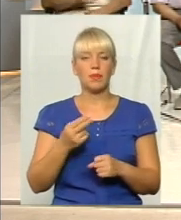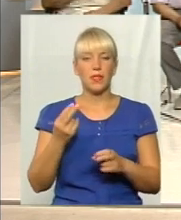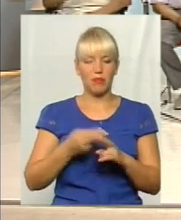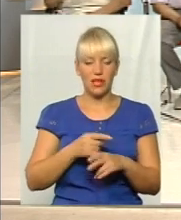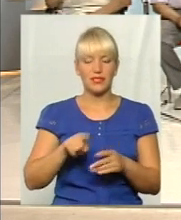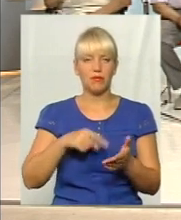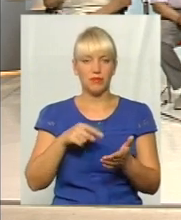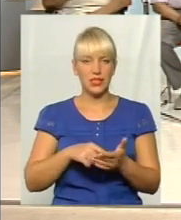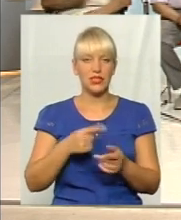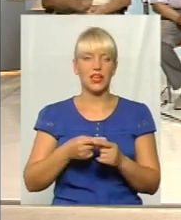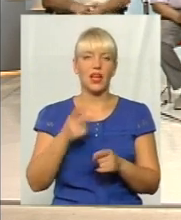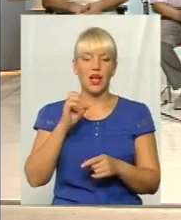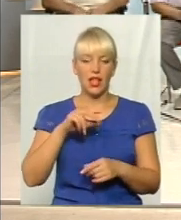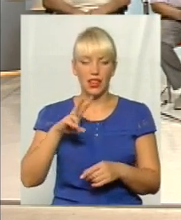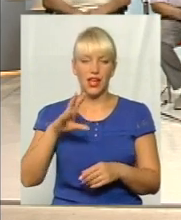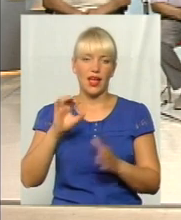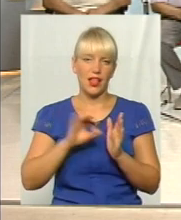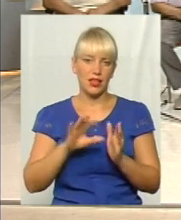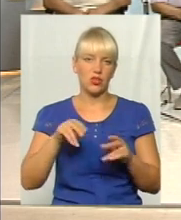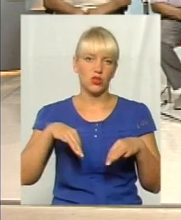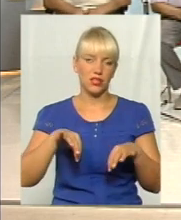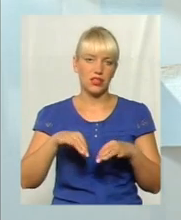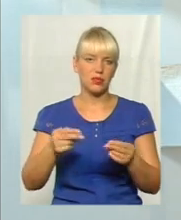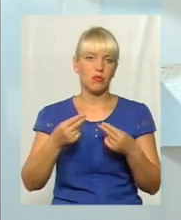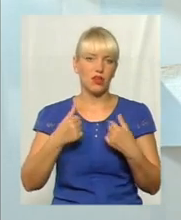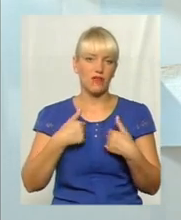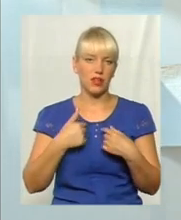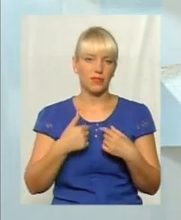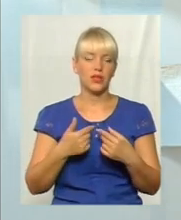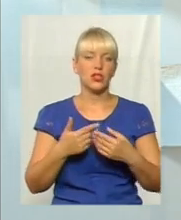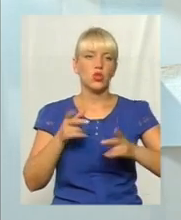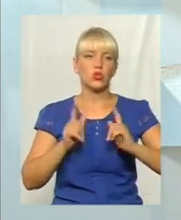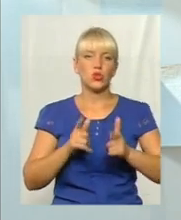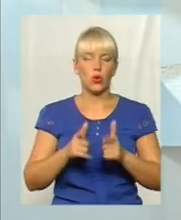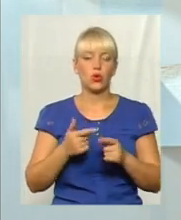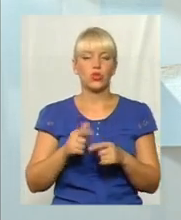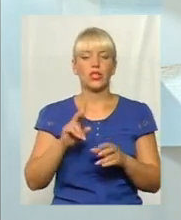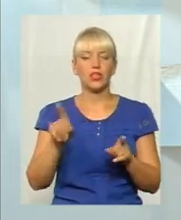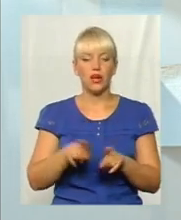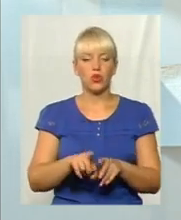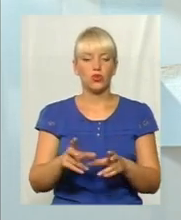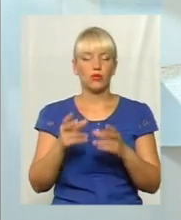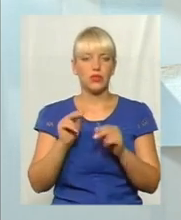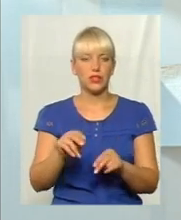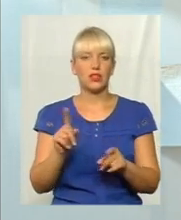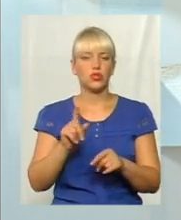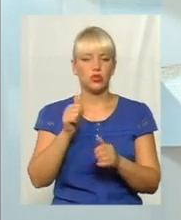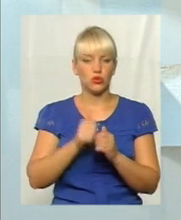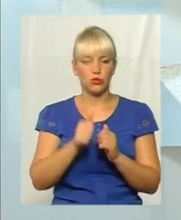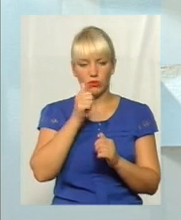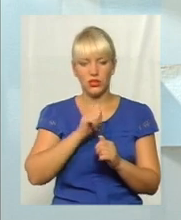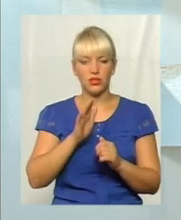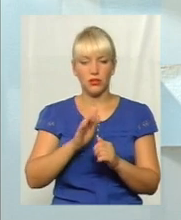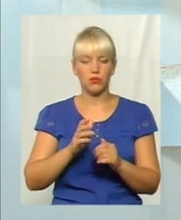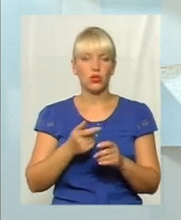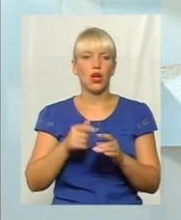добро на це, погодилися. І далі нам місто обіцяло, що буде щомісяця озвучувати ще по одному тролейбусу, вже